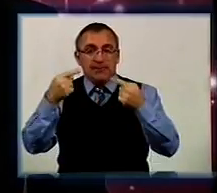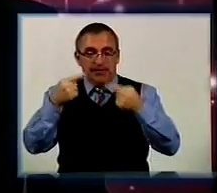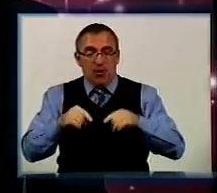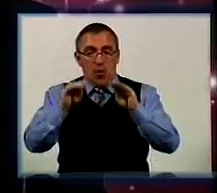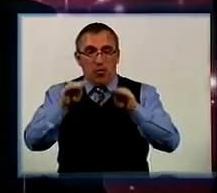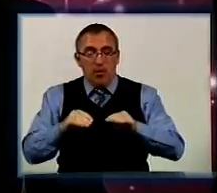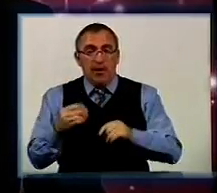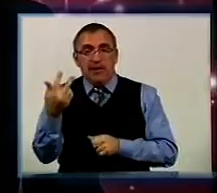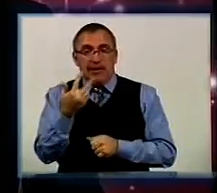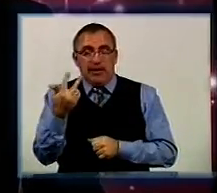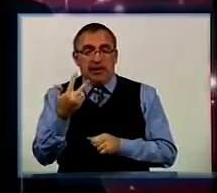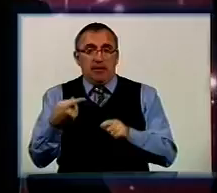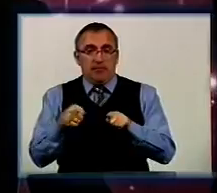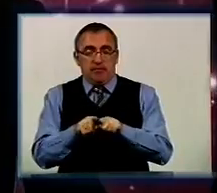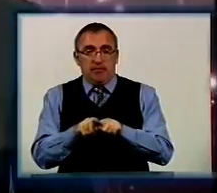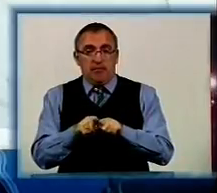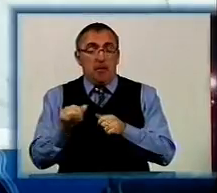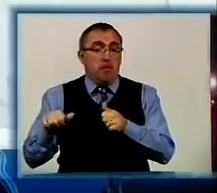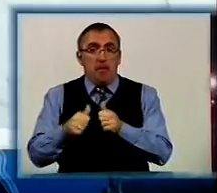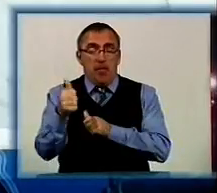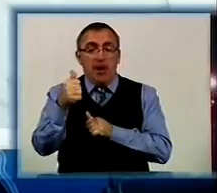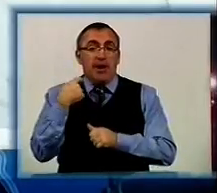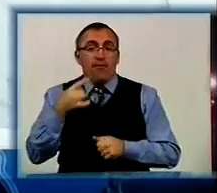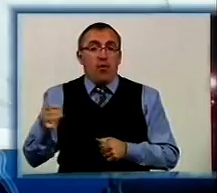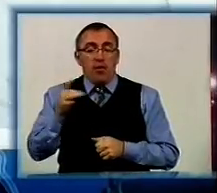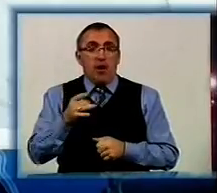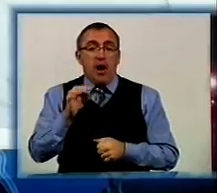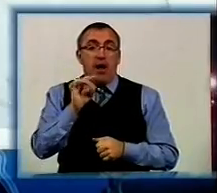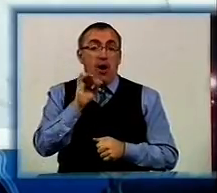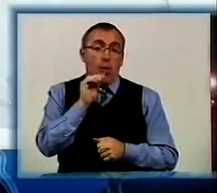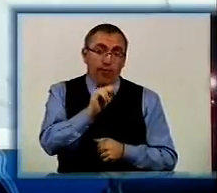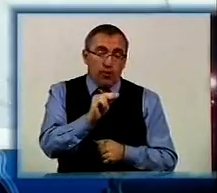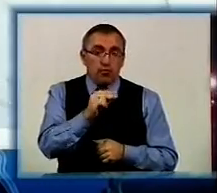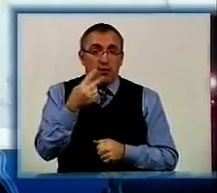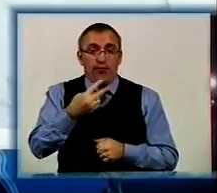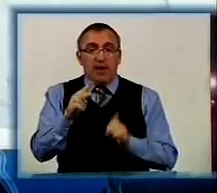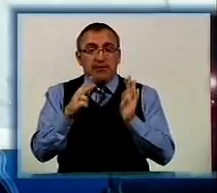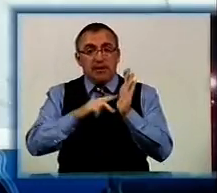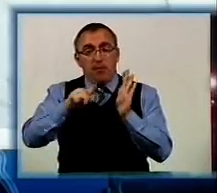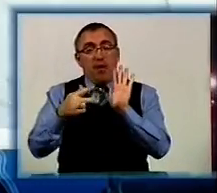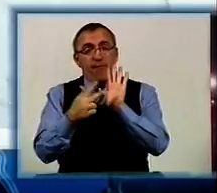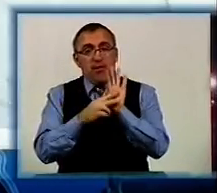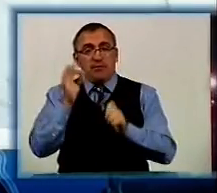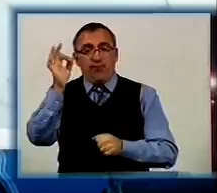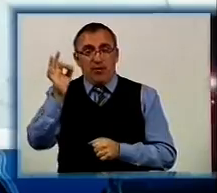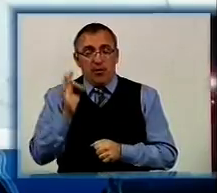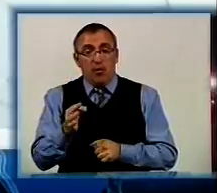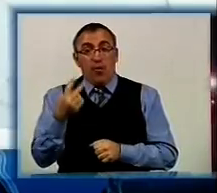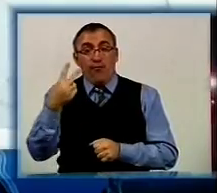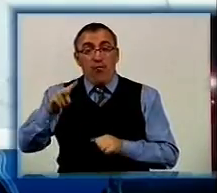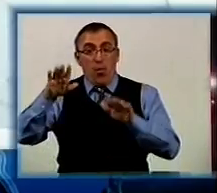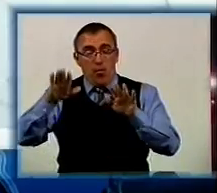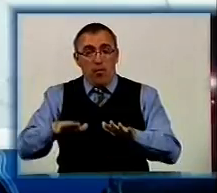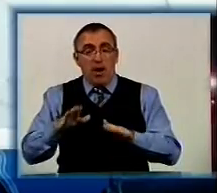«Трійка лідерів» виглядає так. Перемогу в Кіровському районі отримав Андрій Райкович, у нього 27,8%. На другому